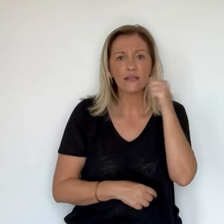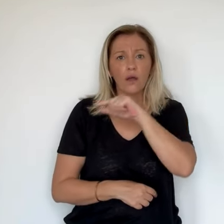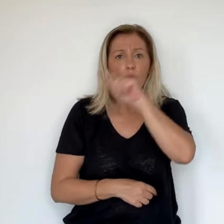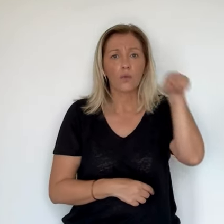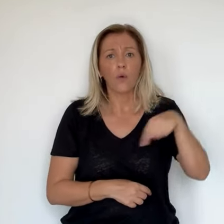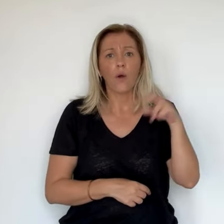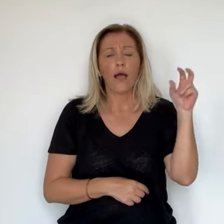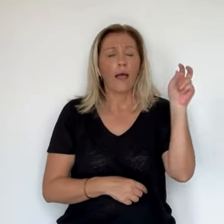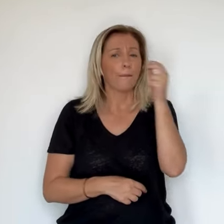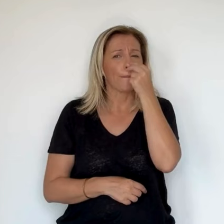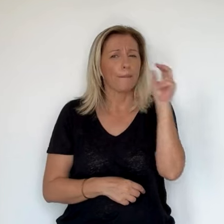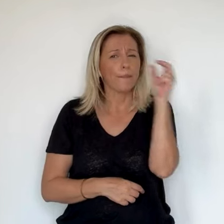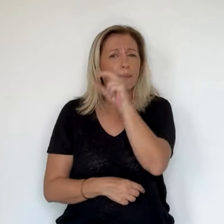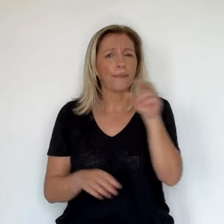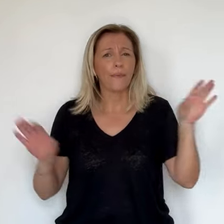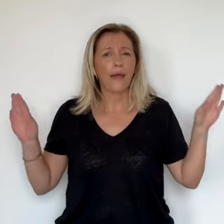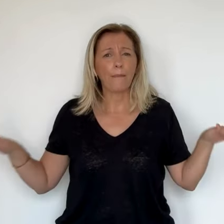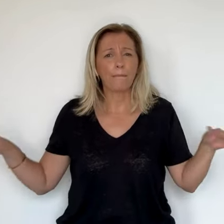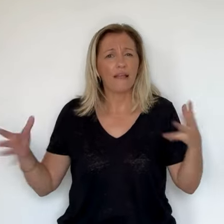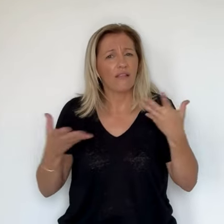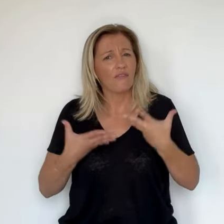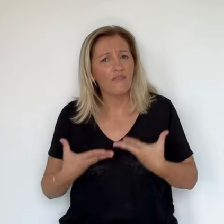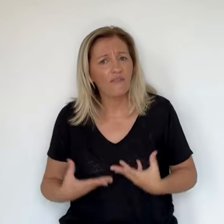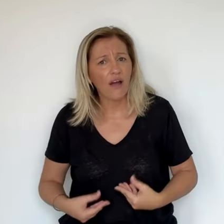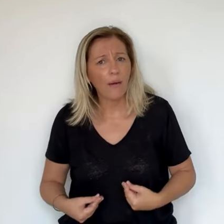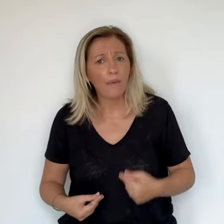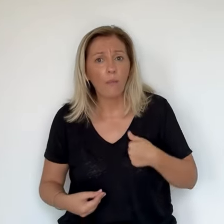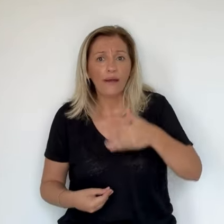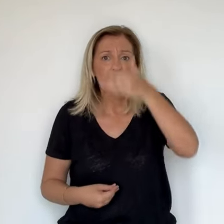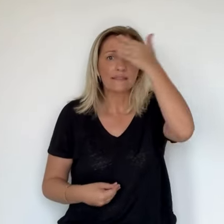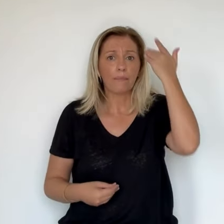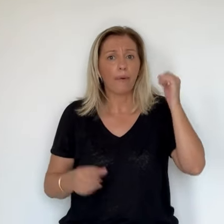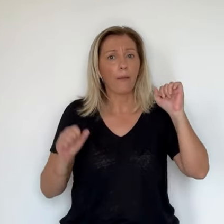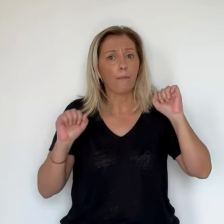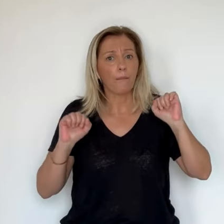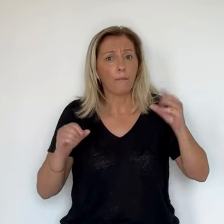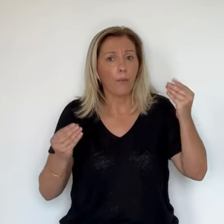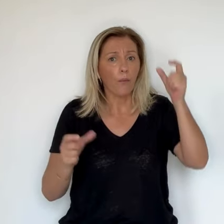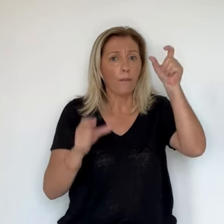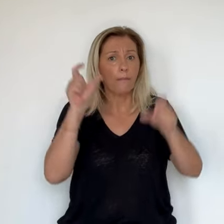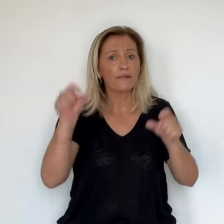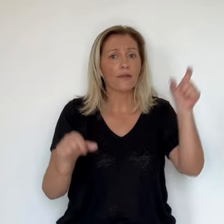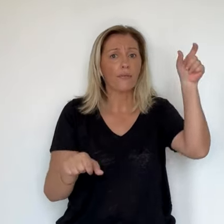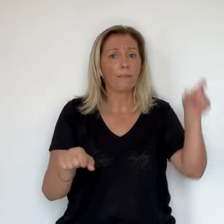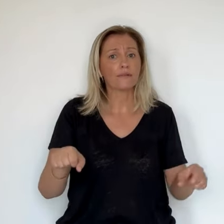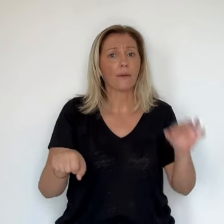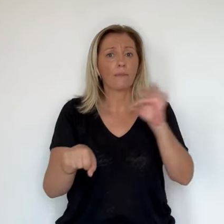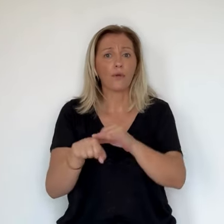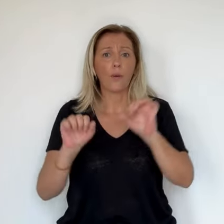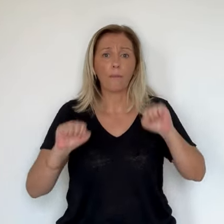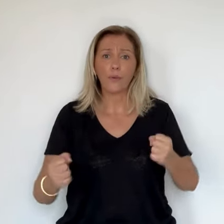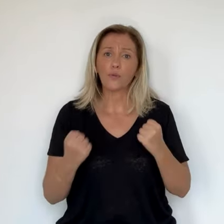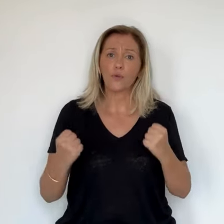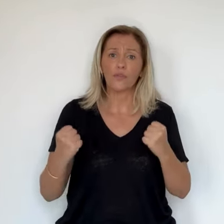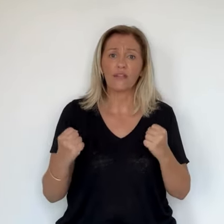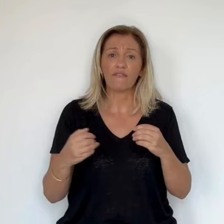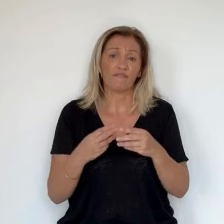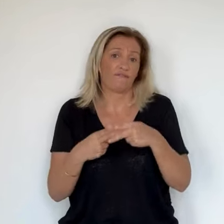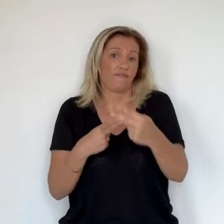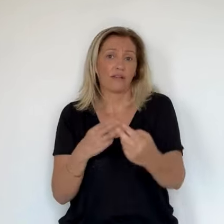supplémentaire. Il va y avoir un très gros affaiblissement de nos colonies. Je ne pas s'il y a beaucoup d'apiculteurs qui vont